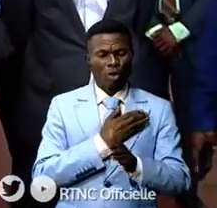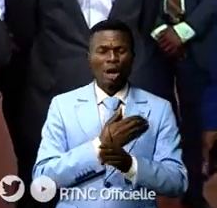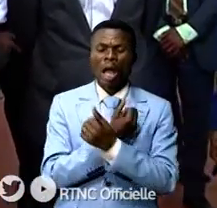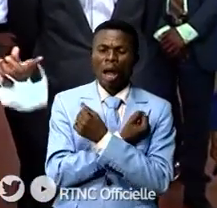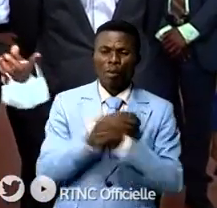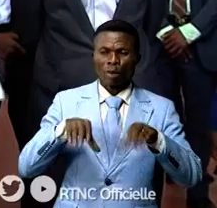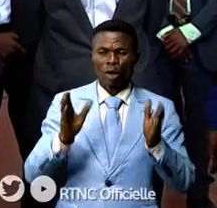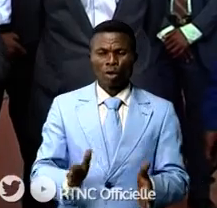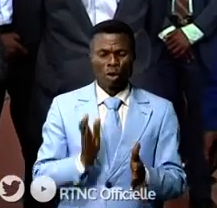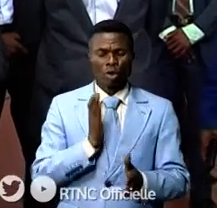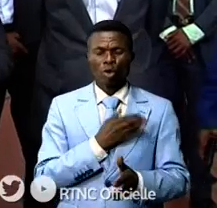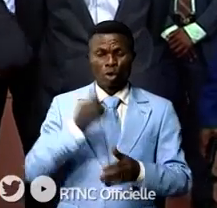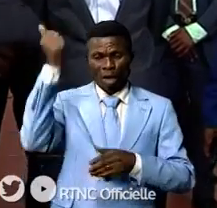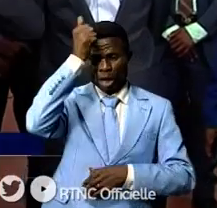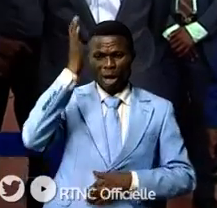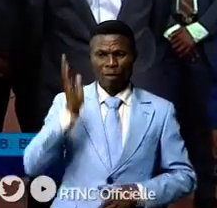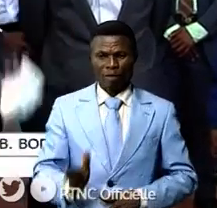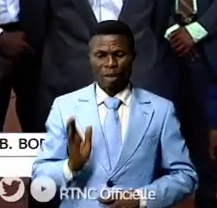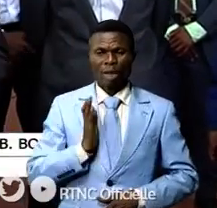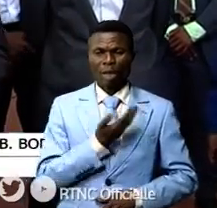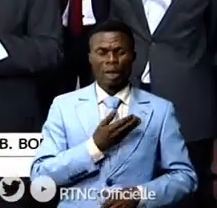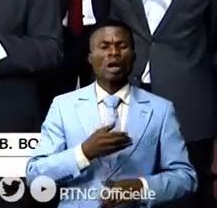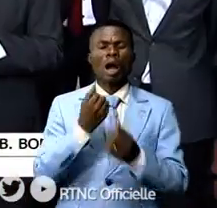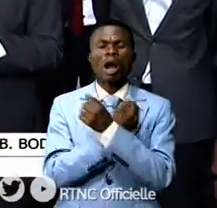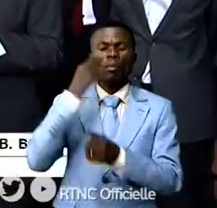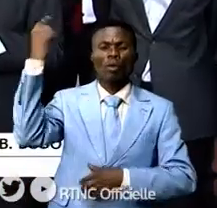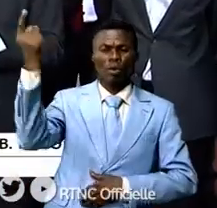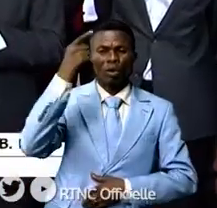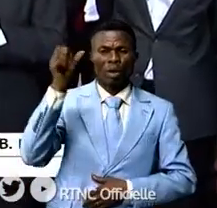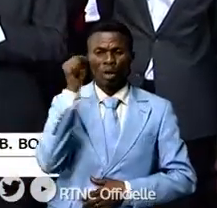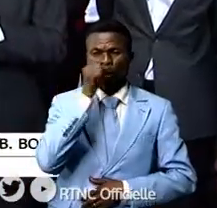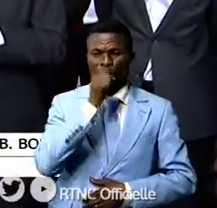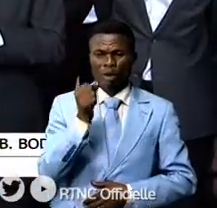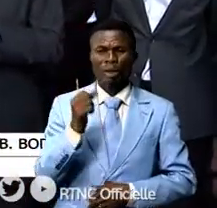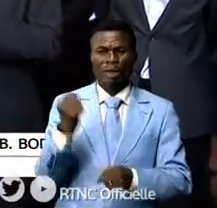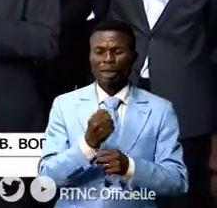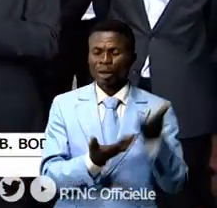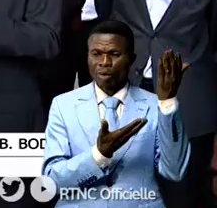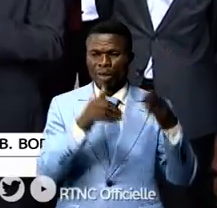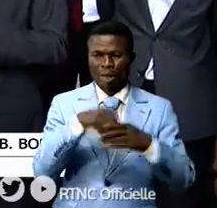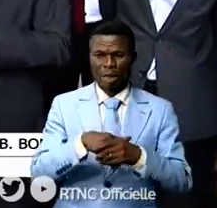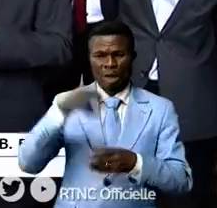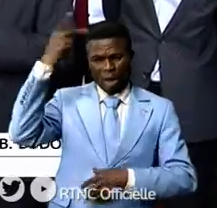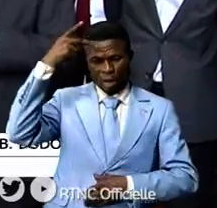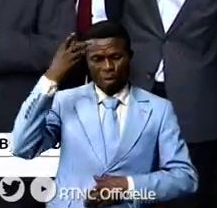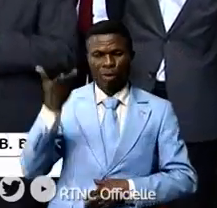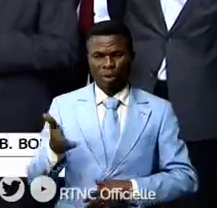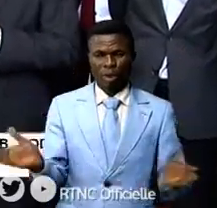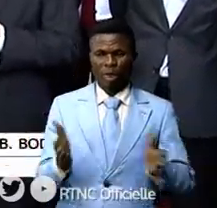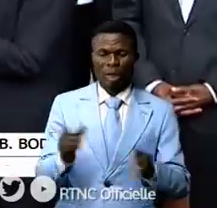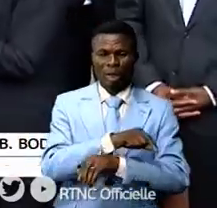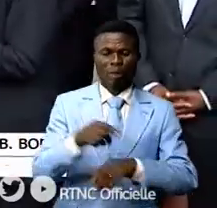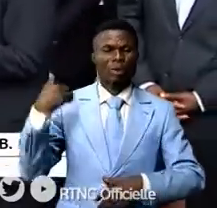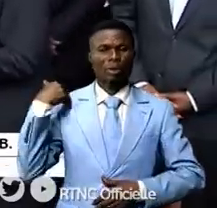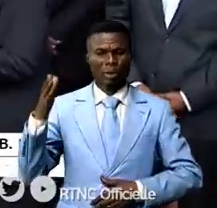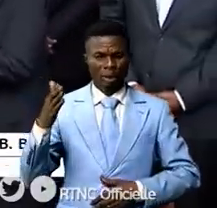notre africanité et notre humanité. La musique peut aussi jouer un rôle positif pour le bon fonctionnement des institutions.